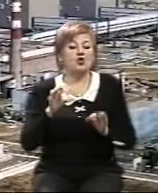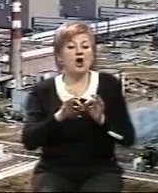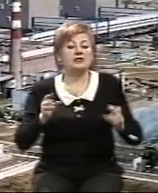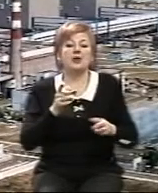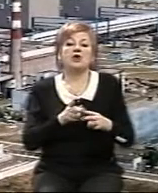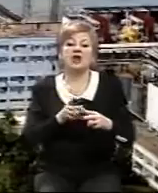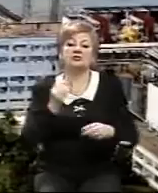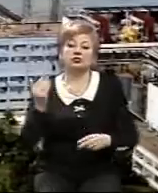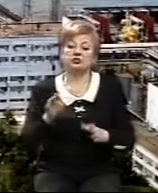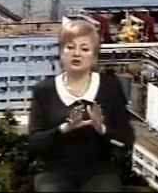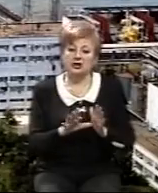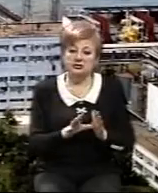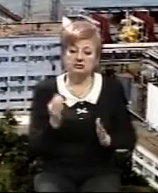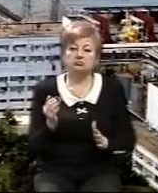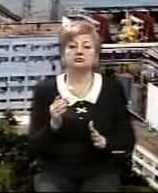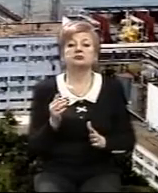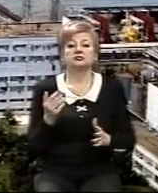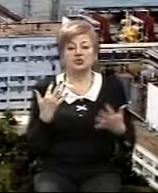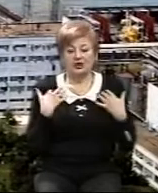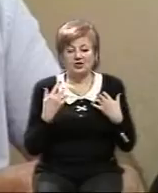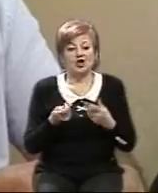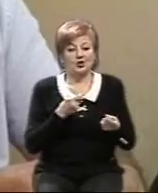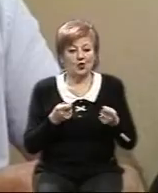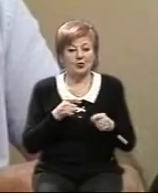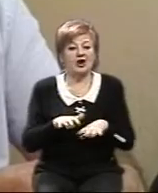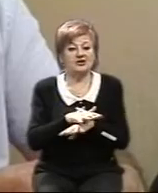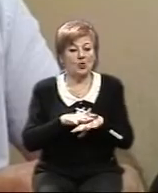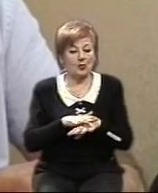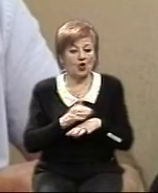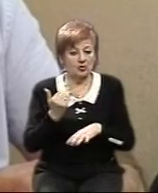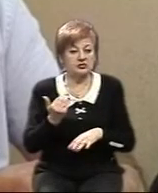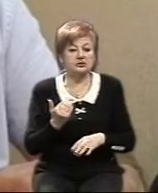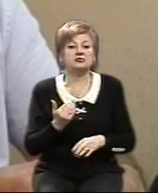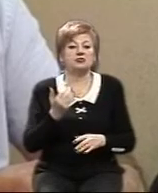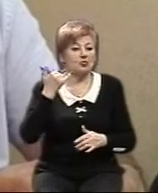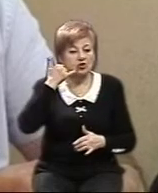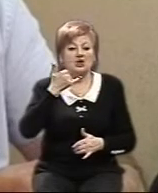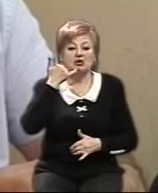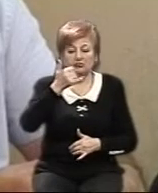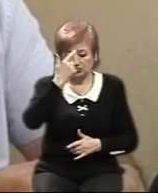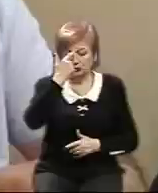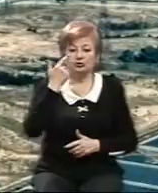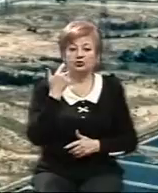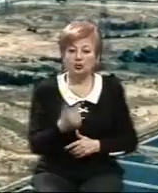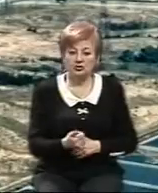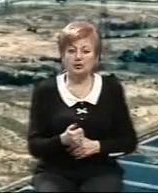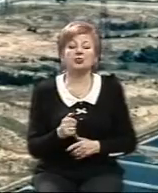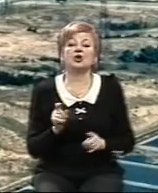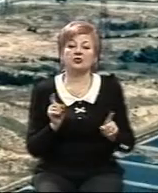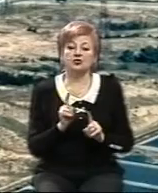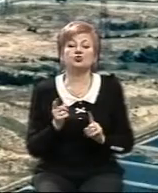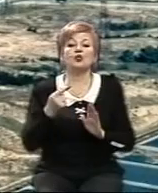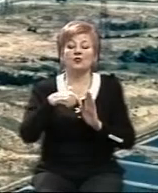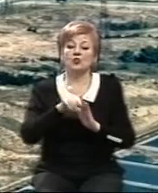електростанції. Начальник управління по роботі зі ЗМІ та громадськістю Сергій Шимчев телефоном повідомив кореспондентам Суспільного. Згідно з